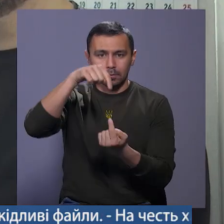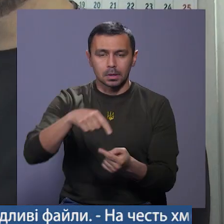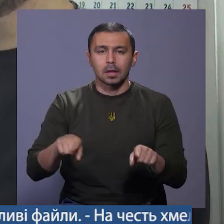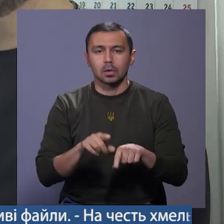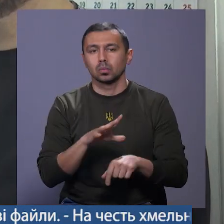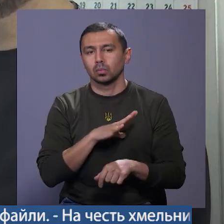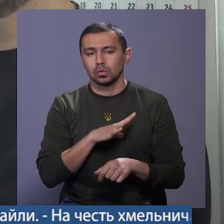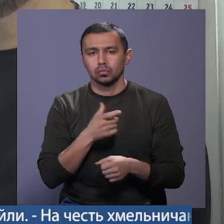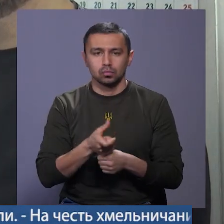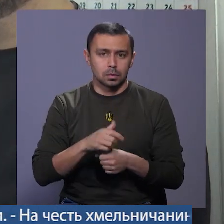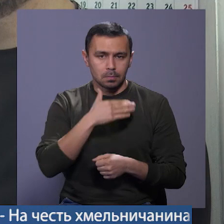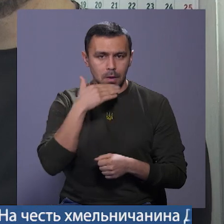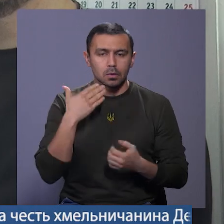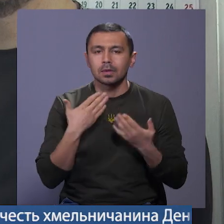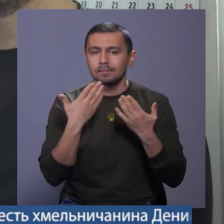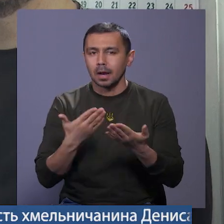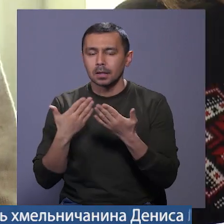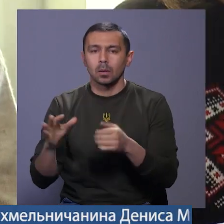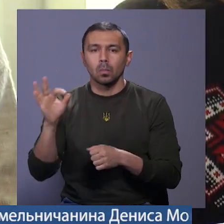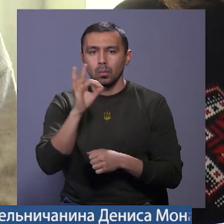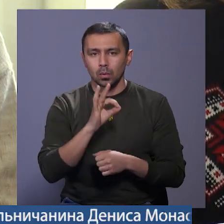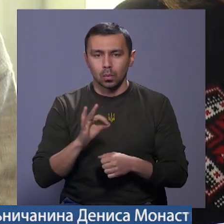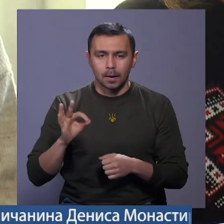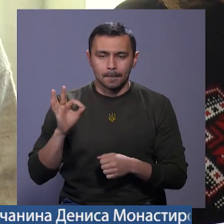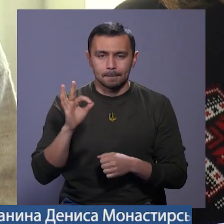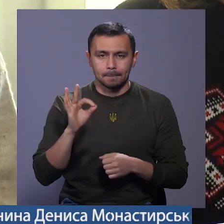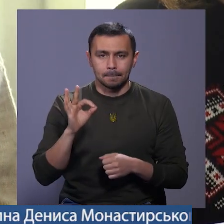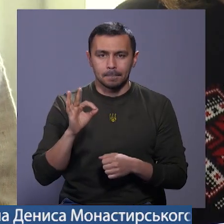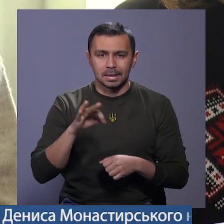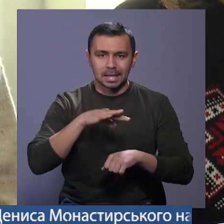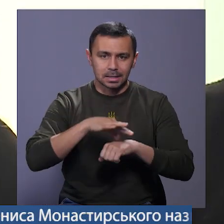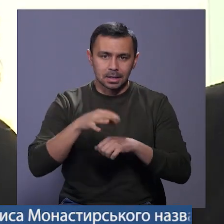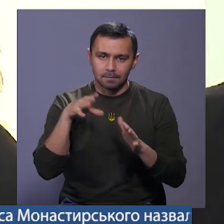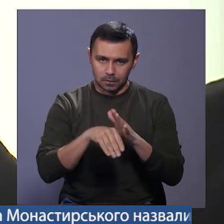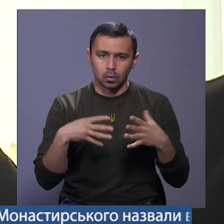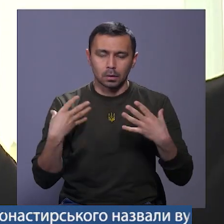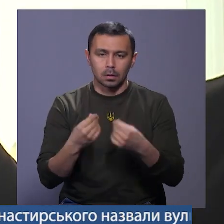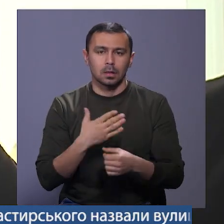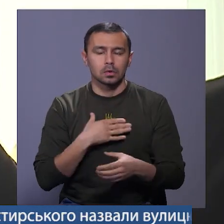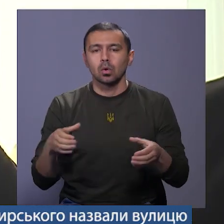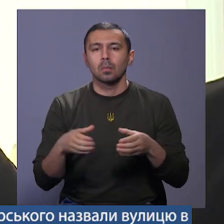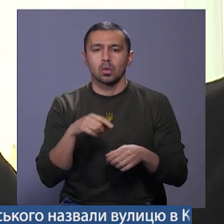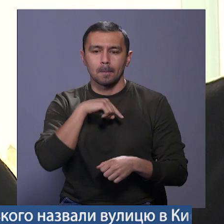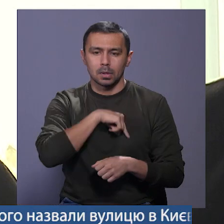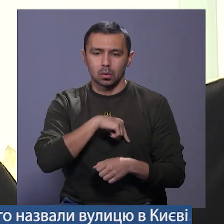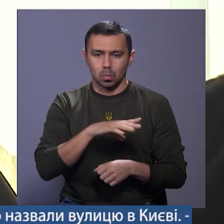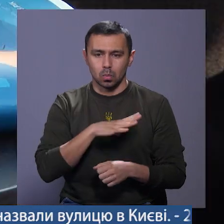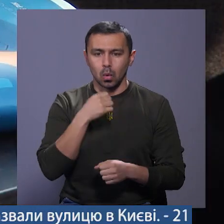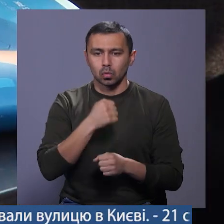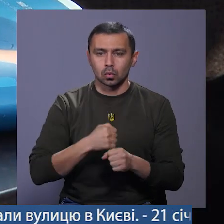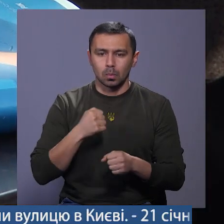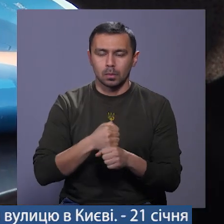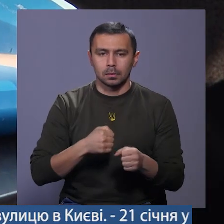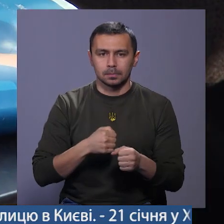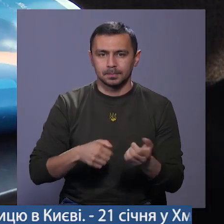Також було досить багато звернень щодо насилля в родині. Нашою командою психологів було розроблено